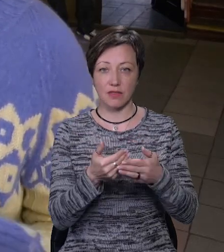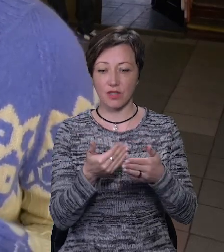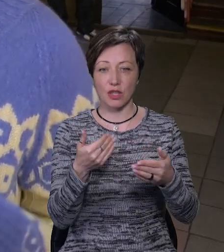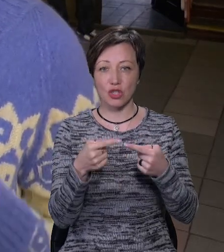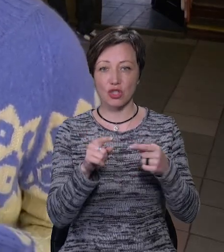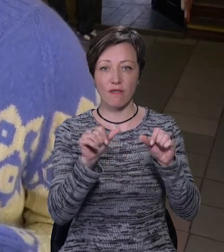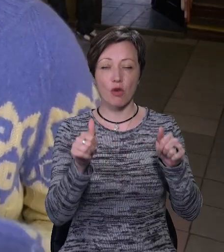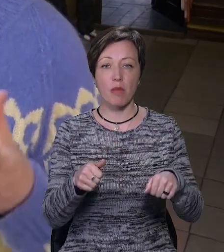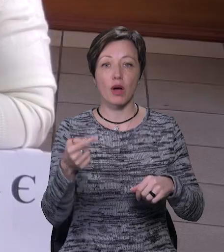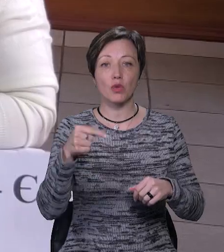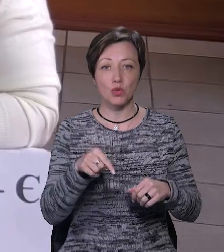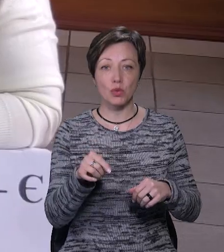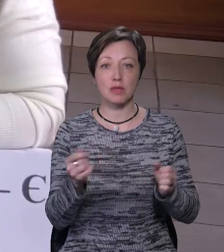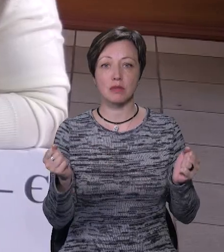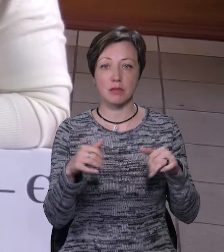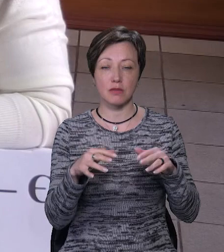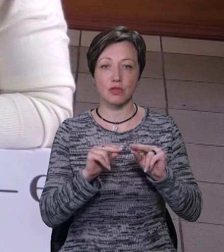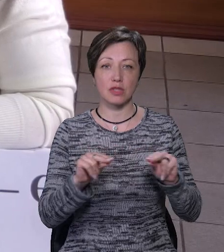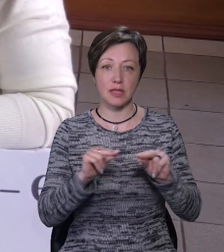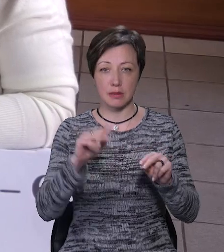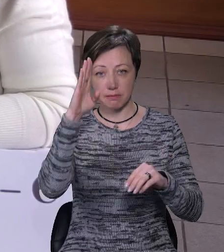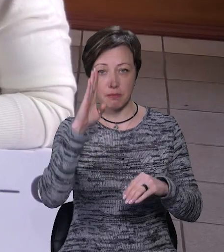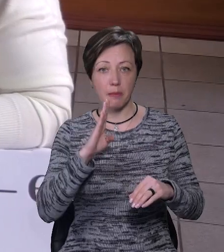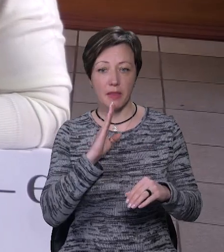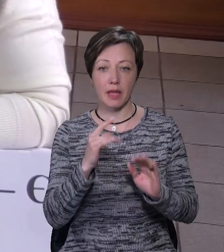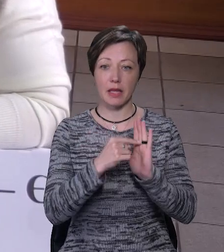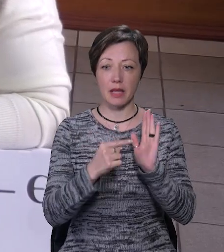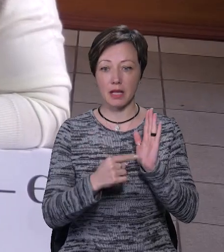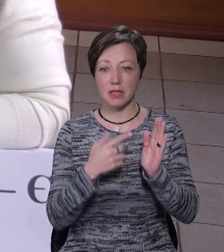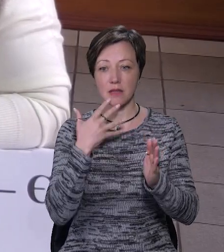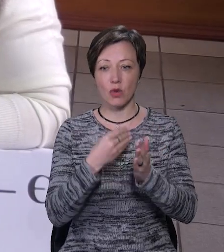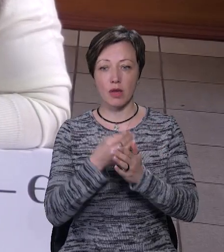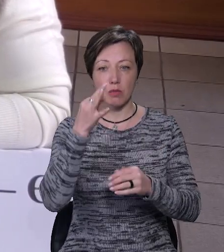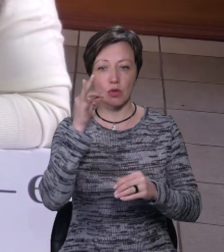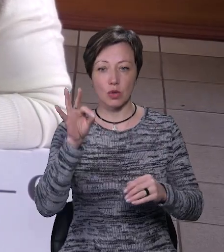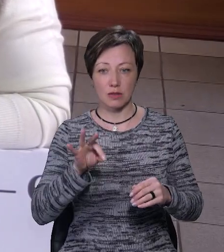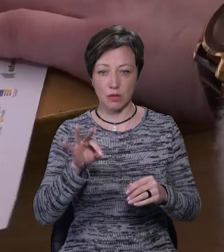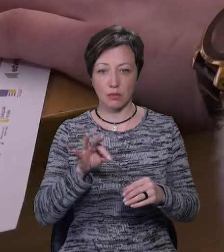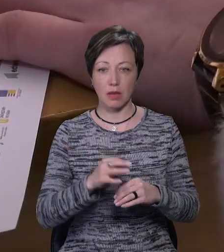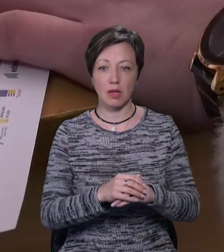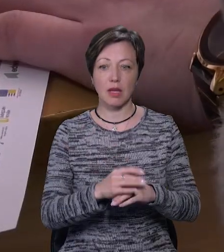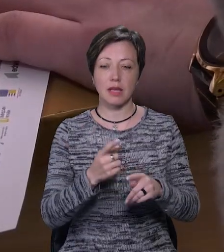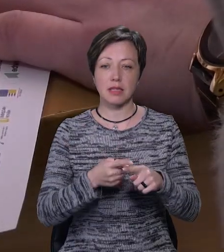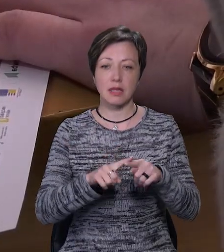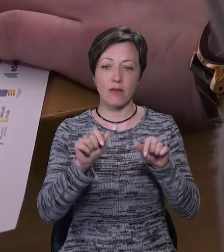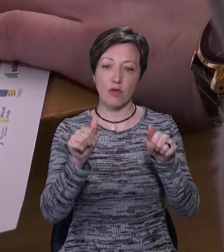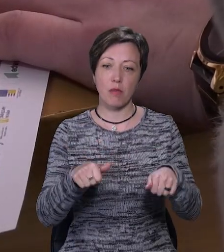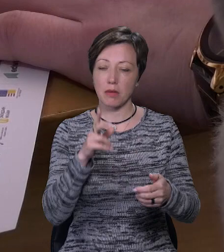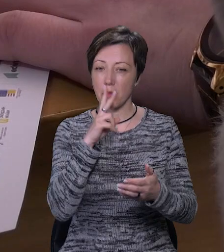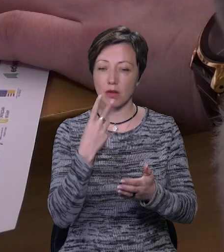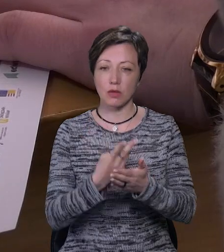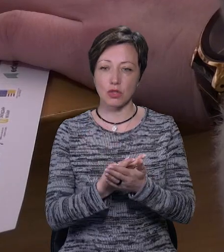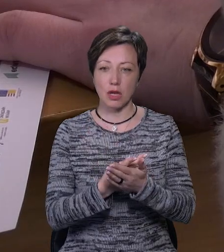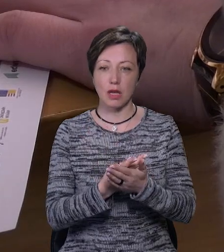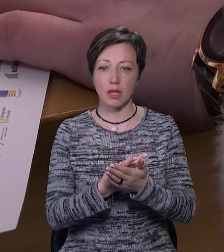форматів тим, що тут збираються вчительки і вчителі і діляться своїм досвідом. Тобто цей формат передбачає